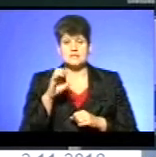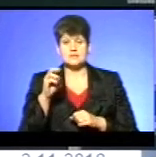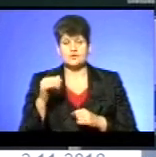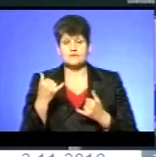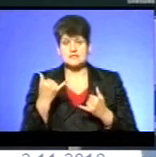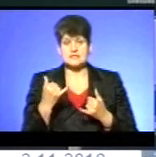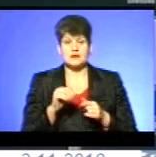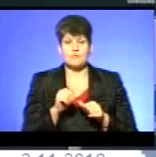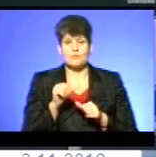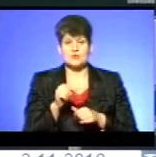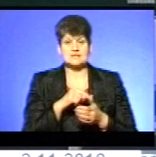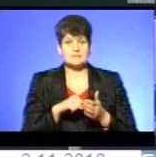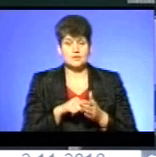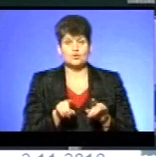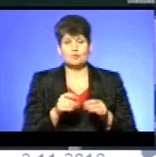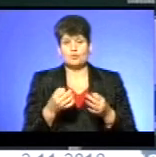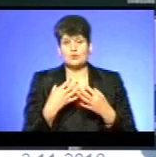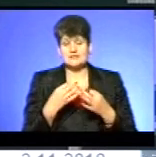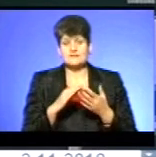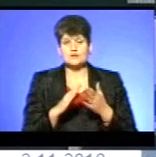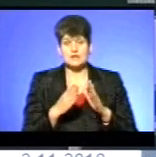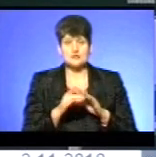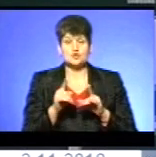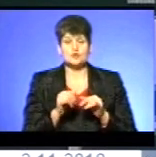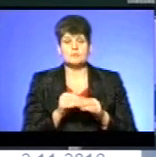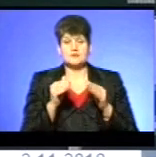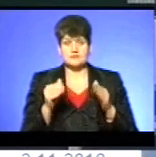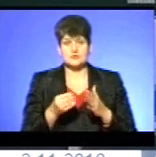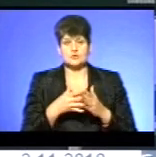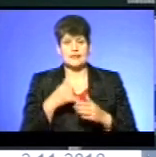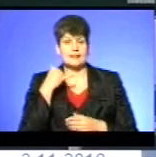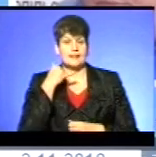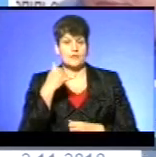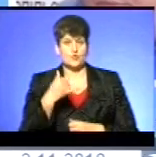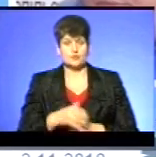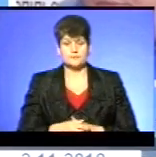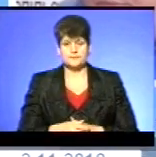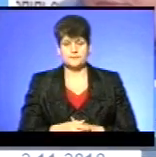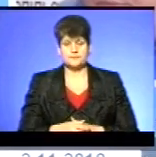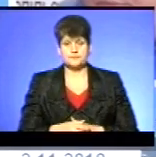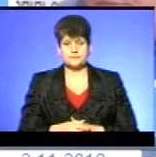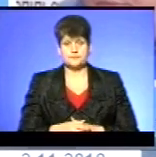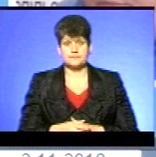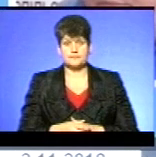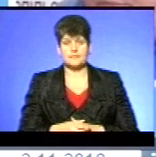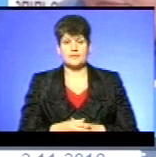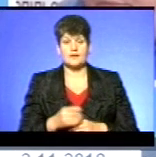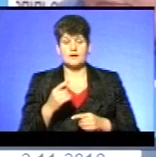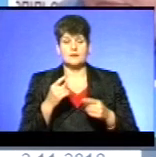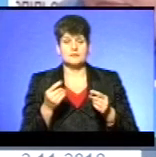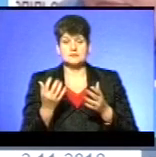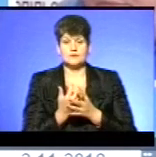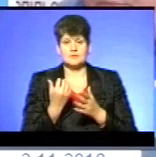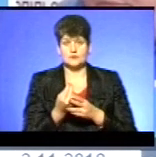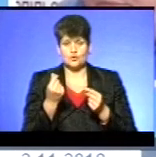перебуває за містом, тому прокоментував ситуацію щодо підвищення тарифів телефоном. Рентабельністі не буде, але принаймні, скажімо так,